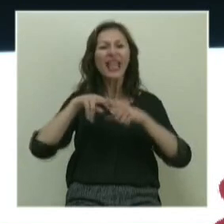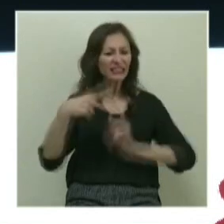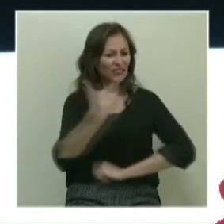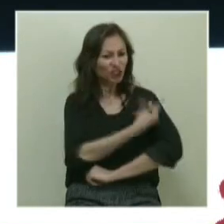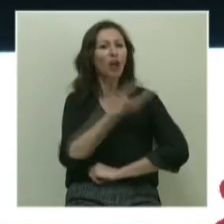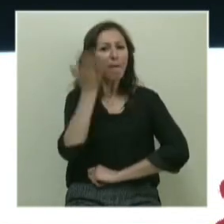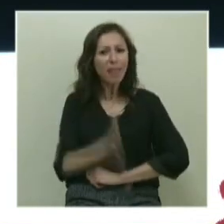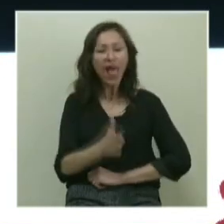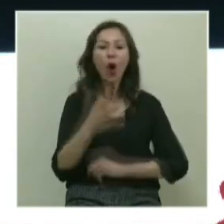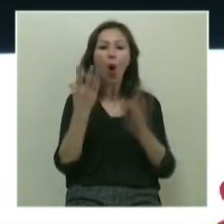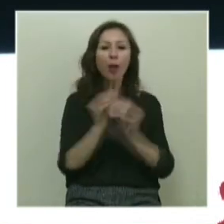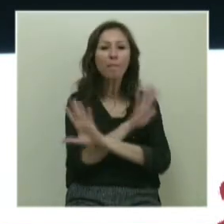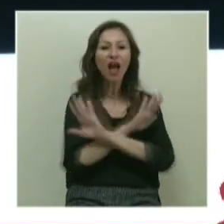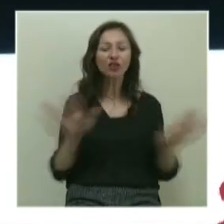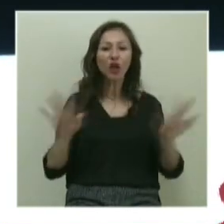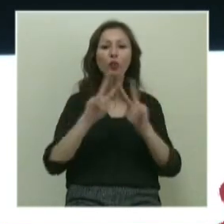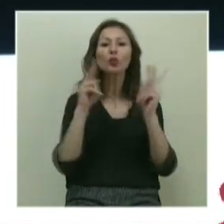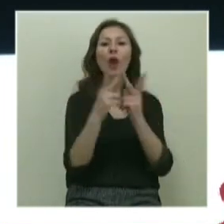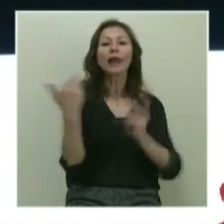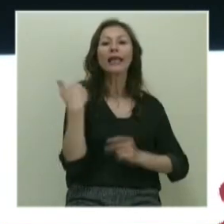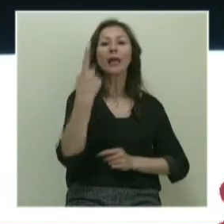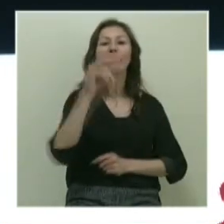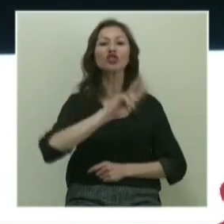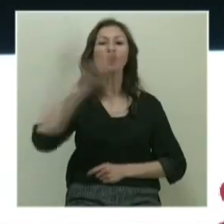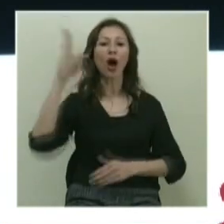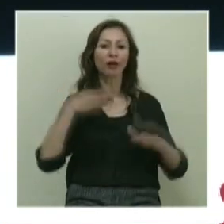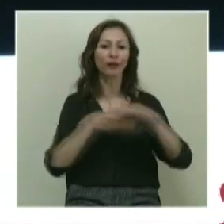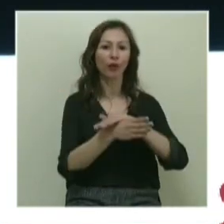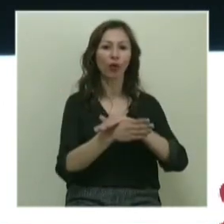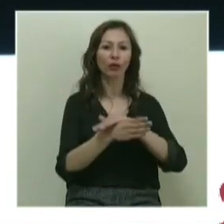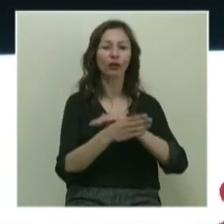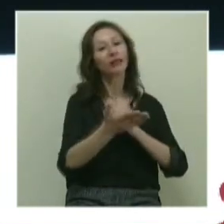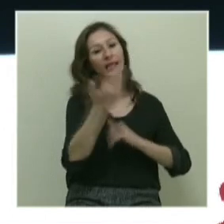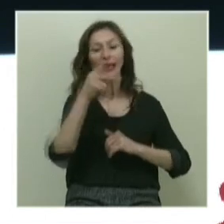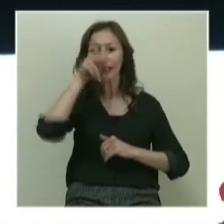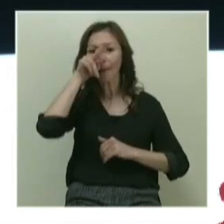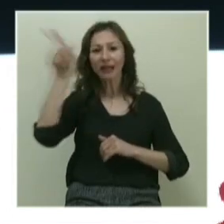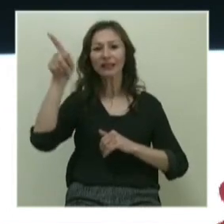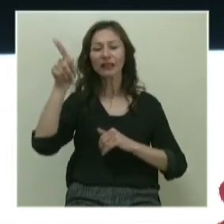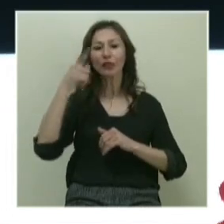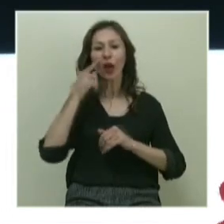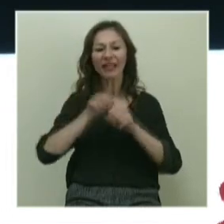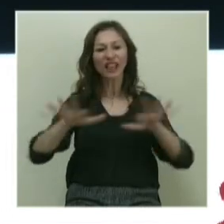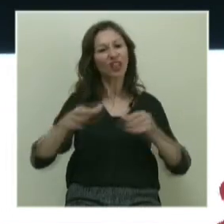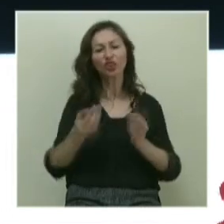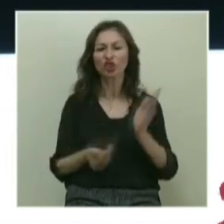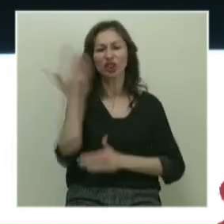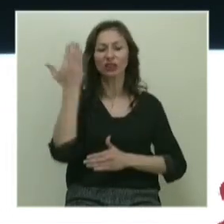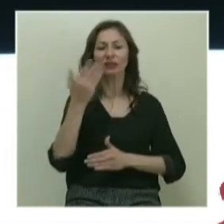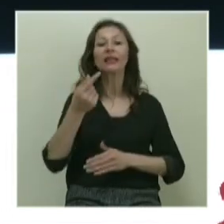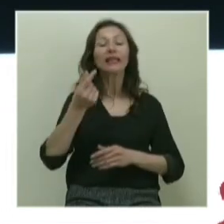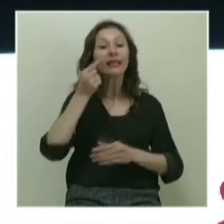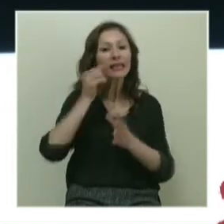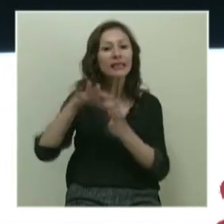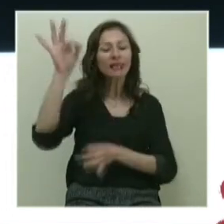çocuklar AIDS olmayacaklar. Dünya yeni bir çağa giriyor. Girin, yapı kredi yayınlarından çıktı. Lütfen okuyun. İnsan